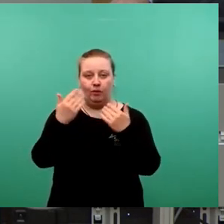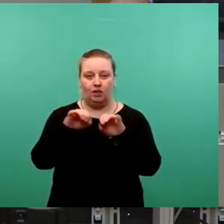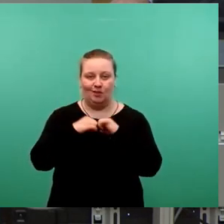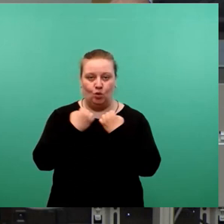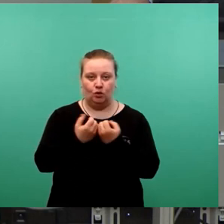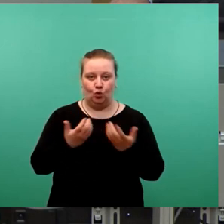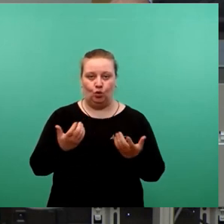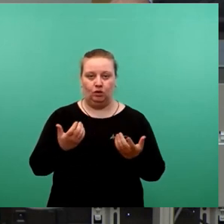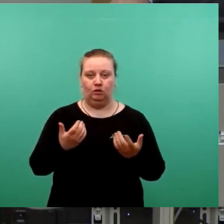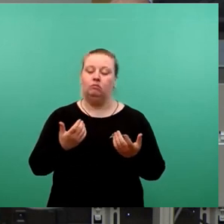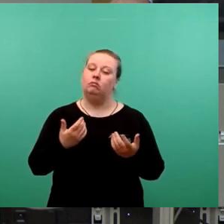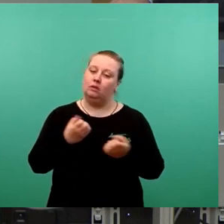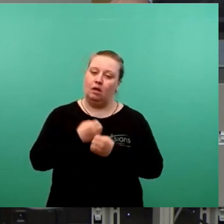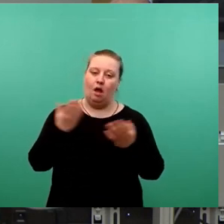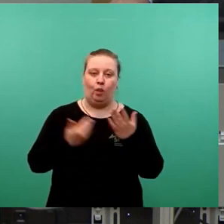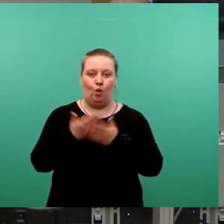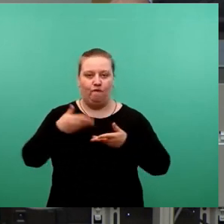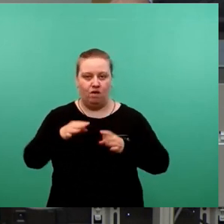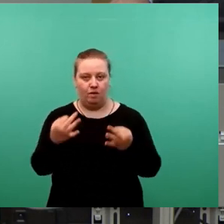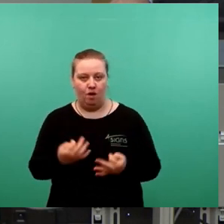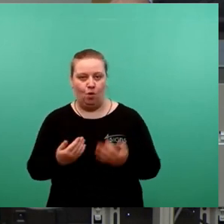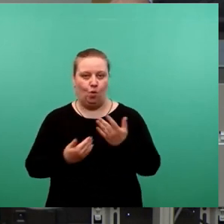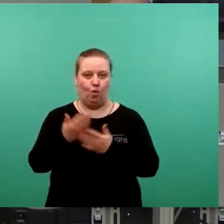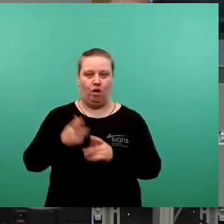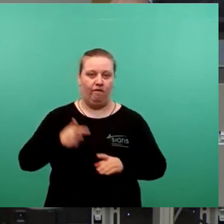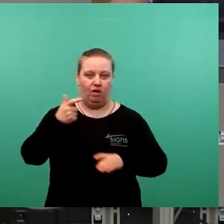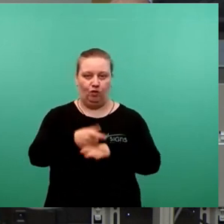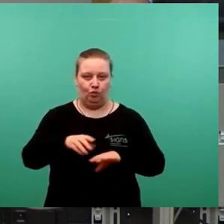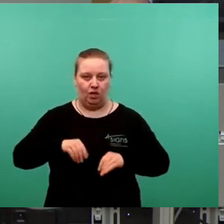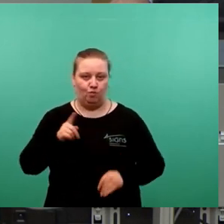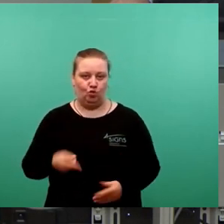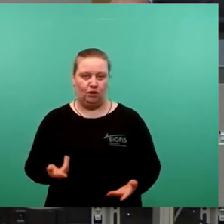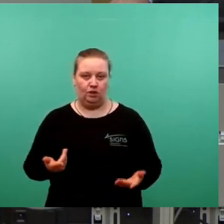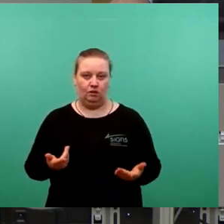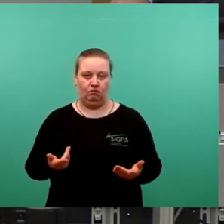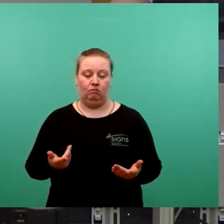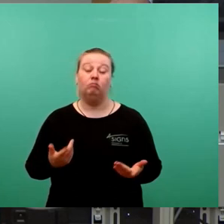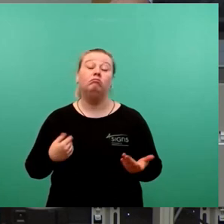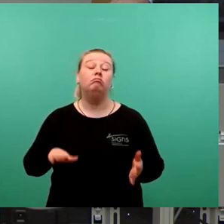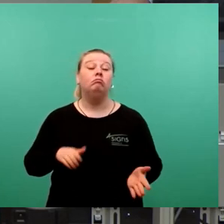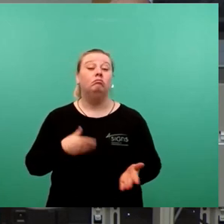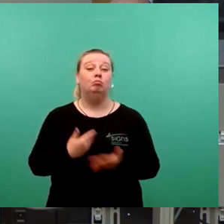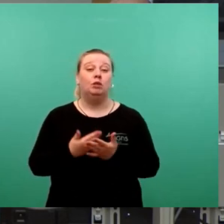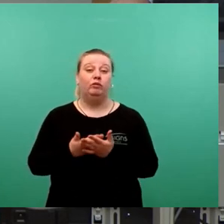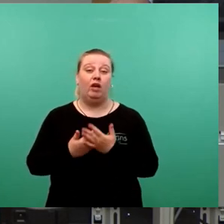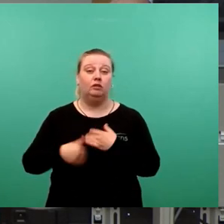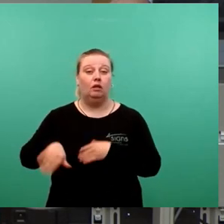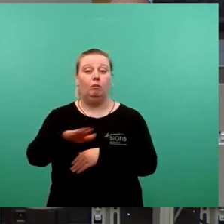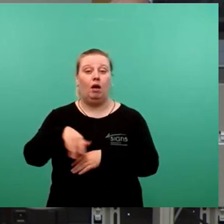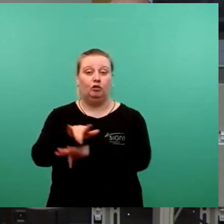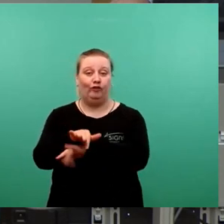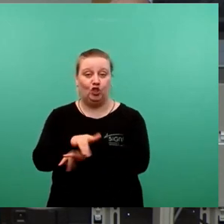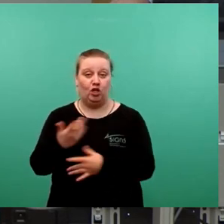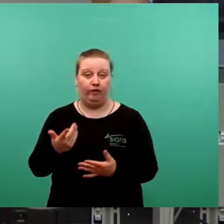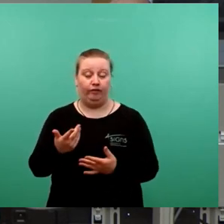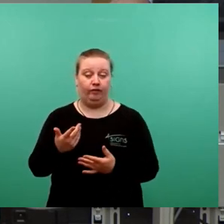erfordern neue Wege und neue Verantwortlichkeiten. Dass beispielsweise im Bereich der Wirtschaft nicht